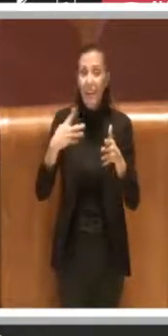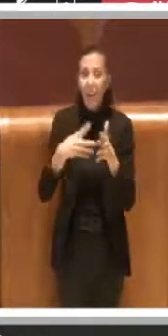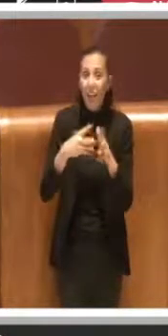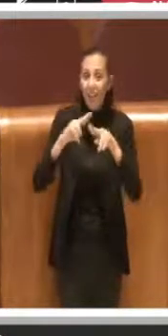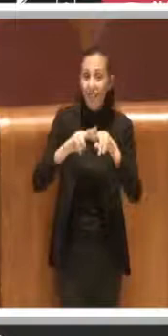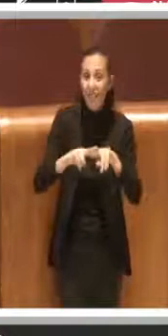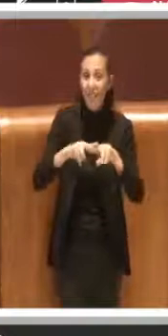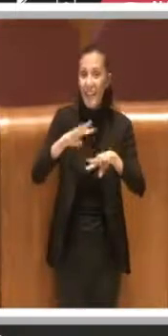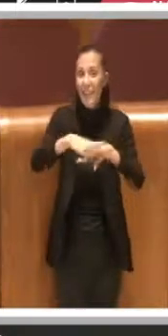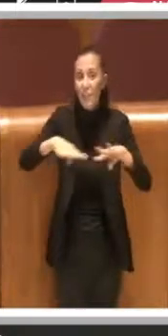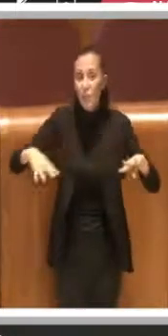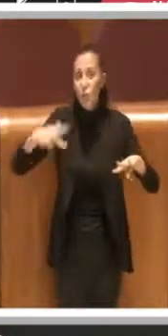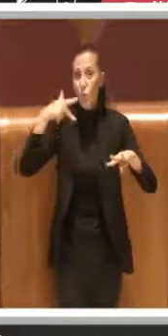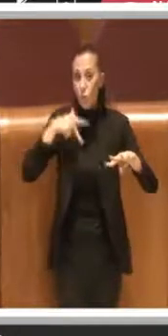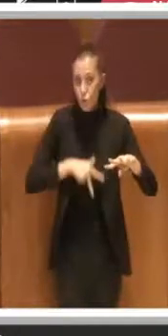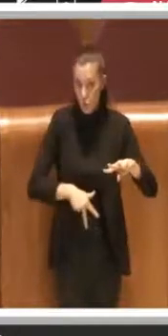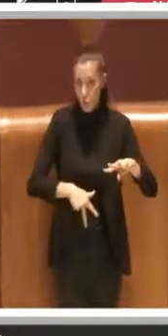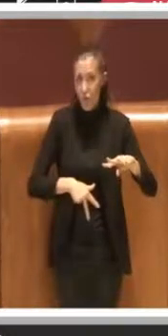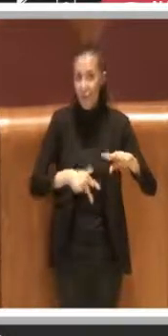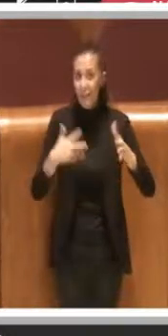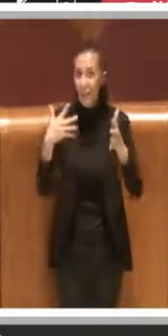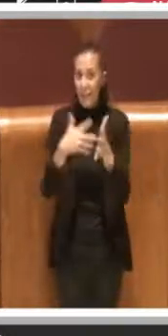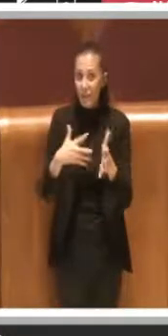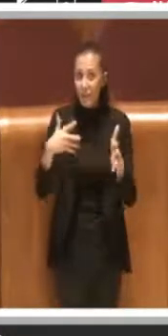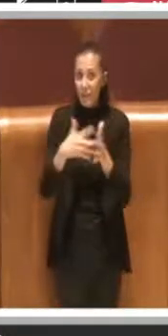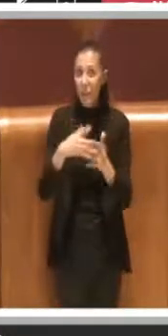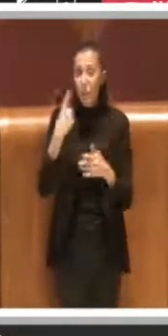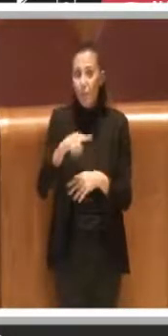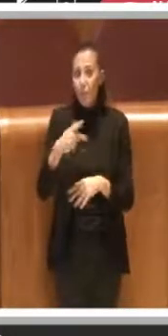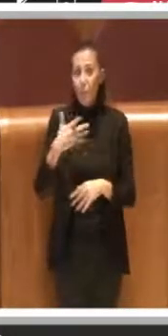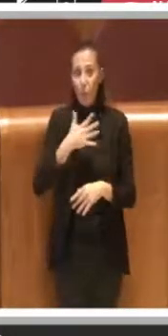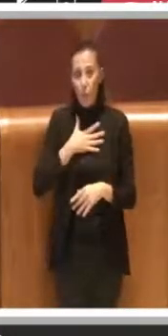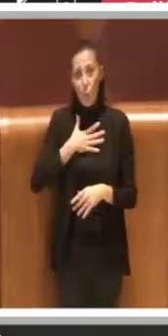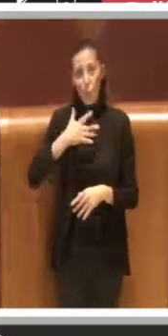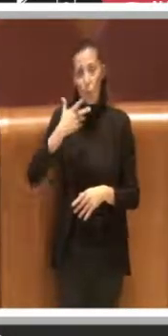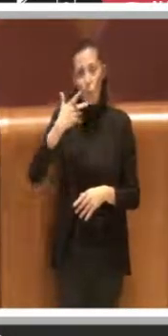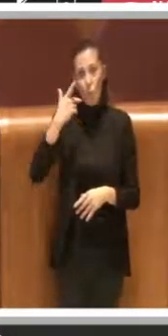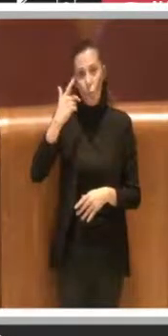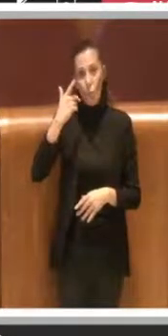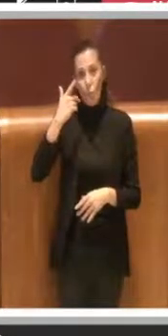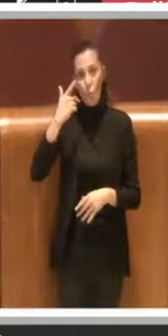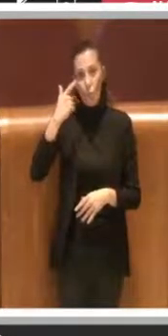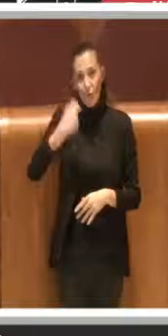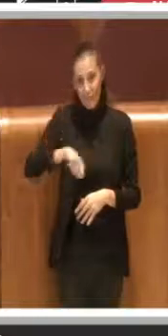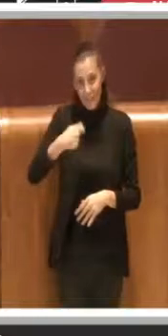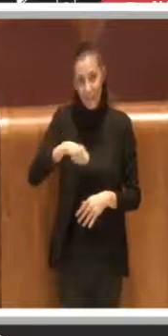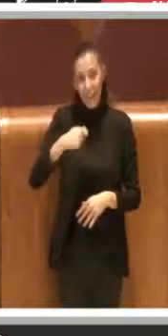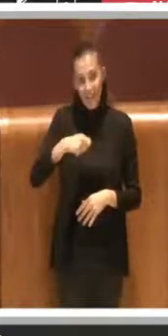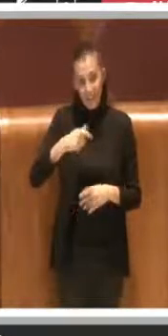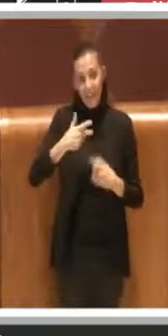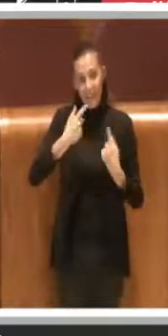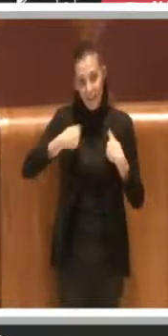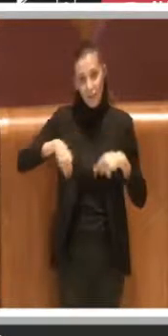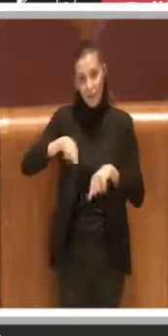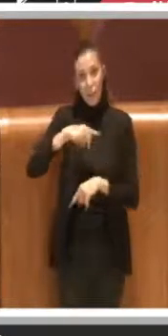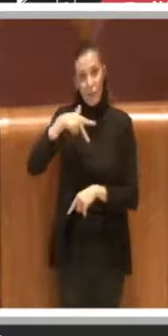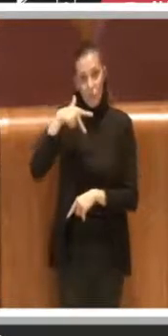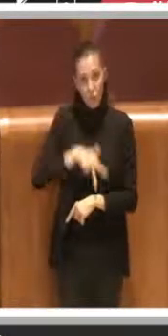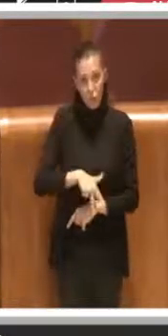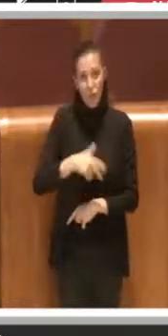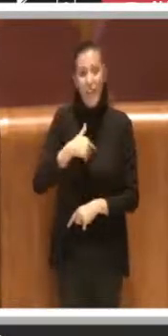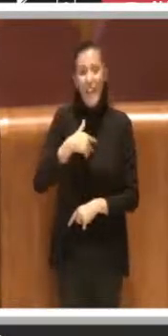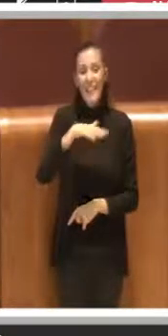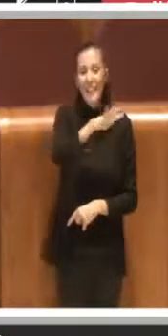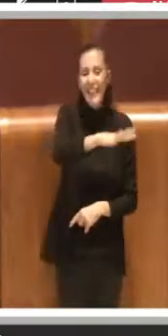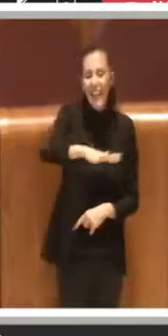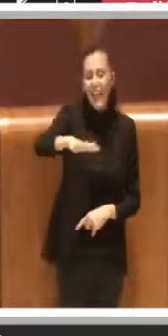un tessuto sociale e anche in qualità di Presidente della Commissione Sociale dico questo perché abbiamo dei territori su Roma